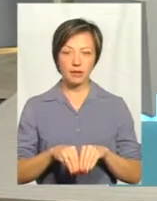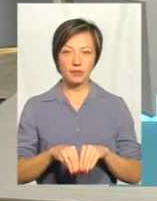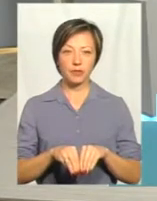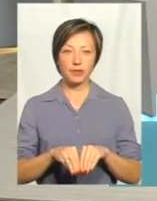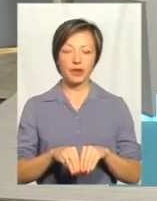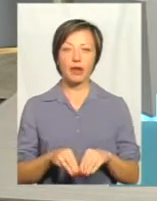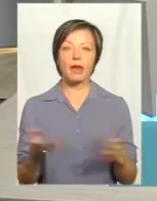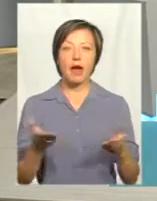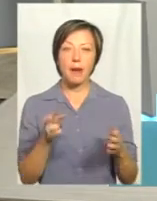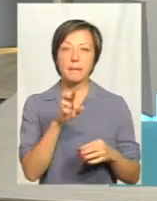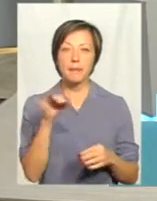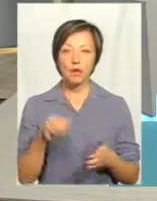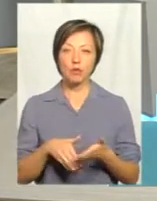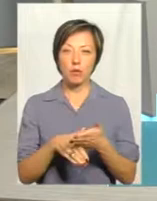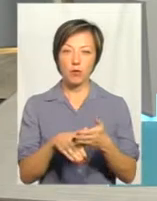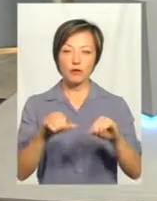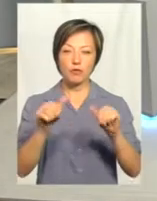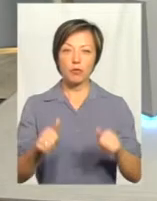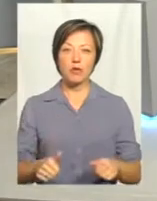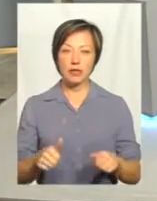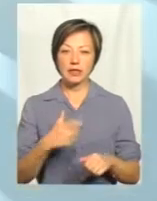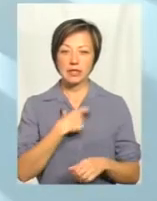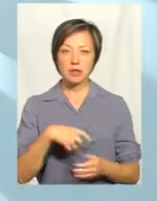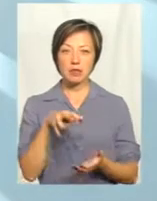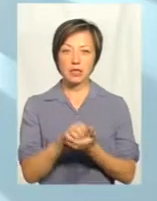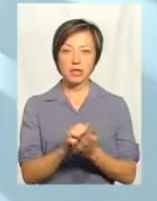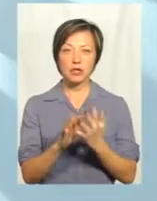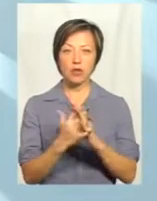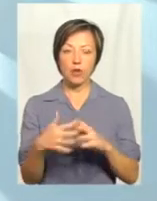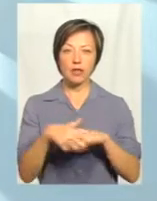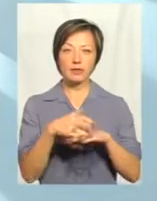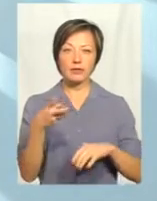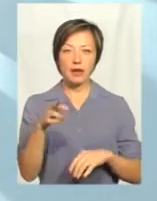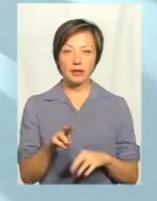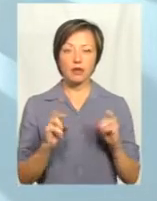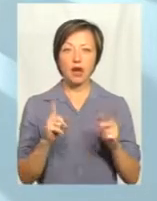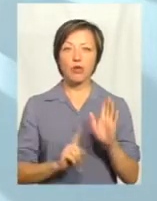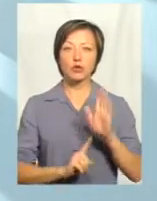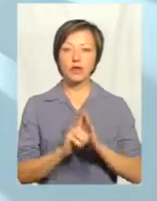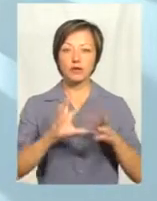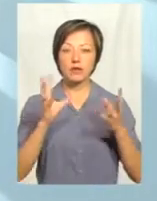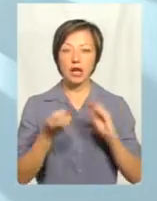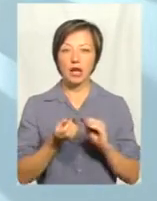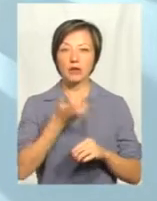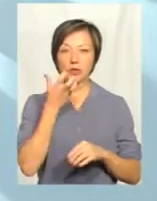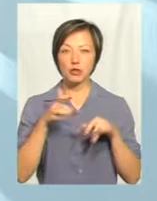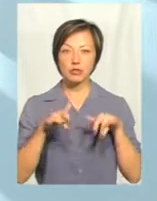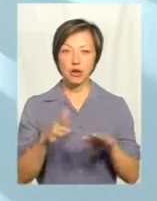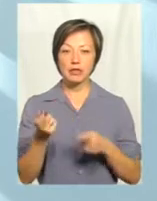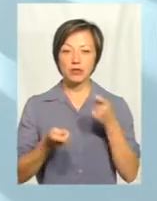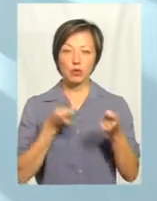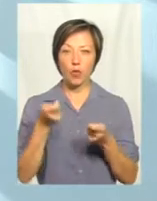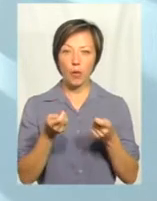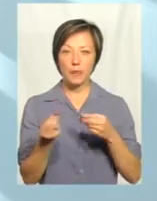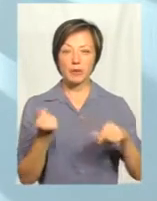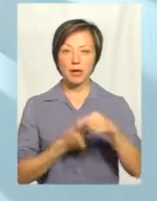яке би допомогло сформувати певну самозанятість і сільського населення, і як почати взагалі тепличну справу з дрібного підприємництва.